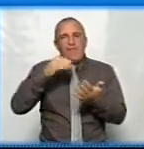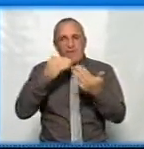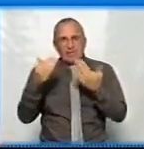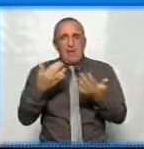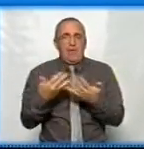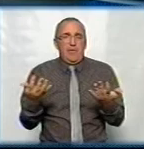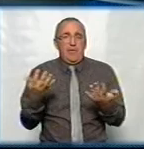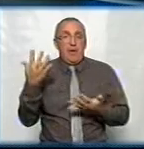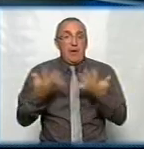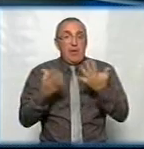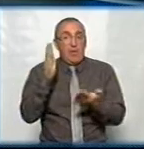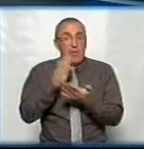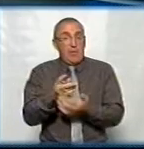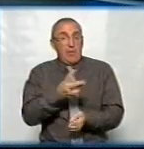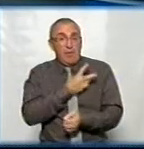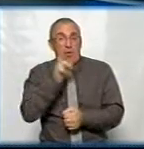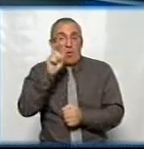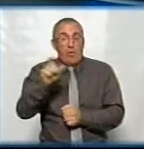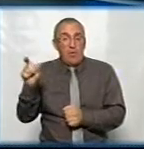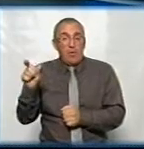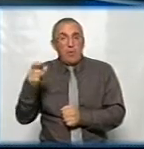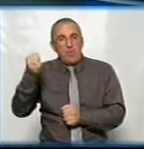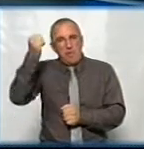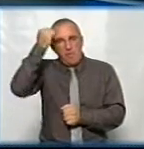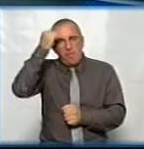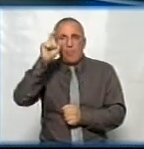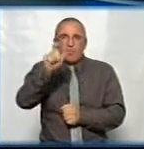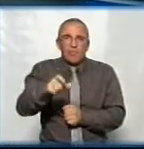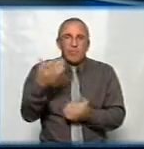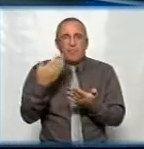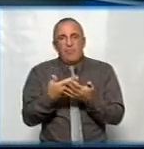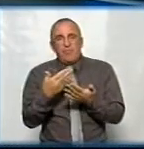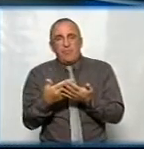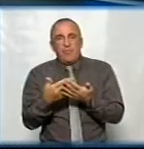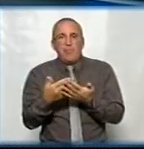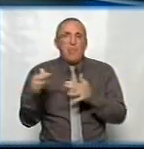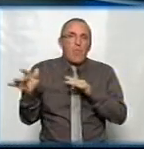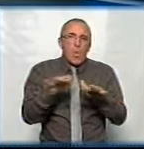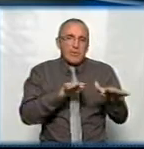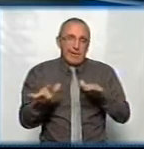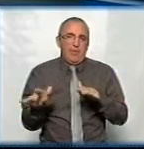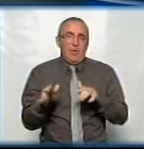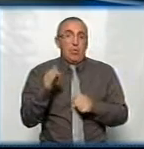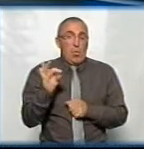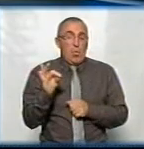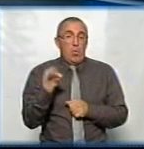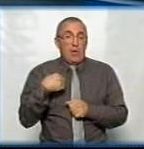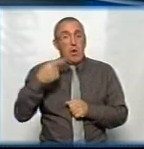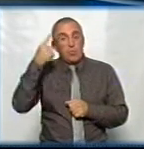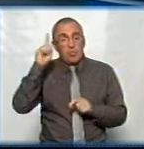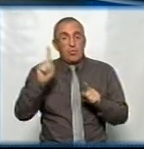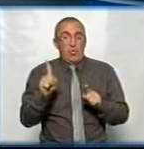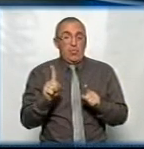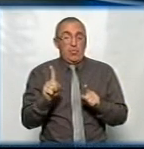Але якщо є бажання громади увіковічнути ту чи іншу постачі, якусь подію, то я думаю, що